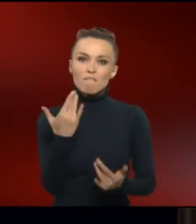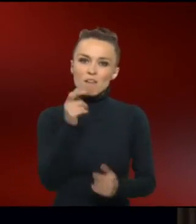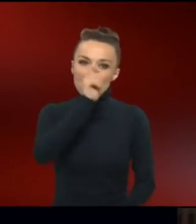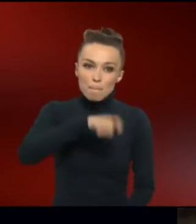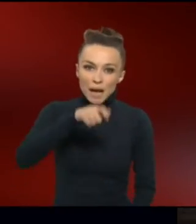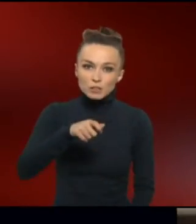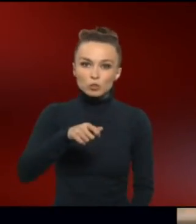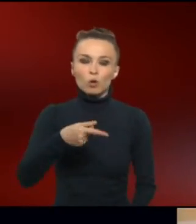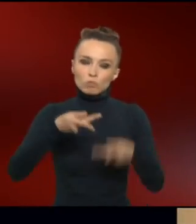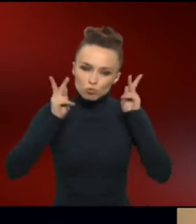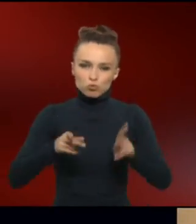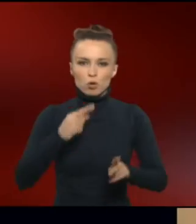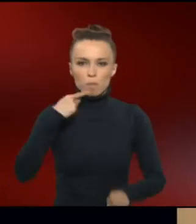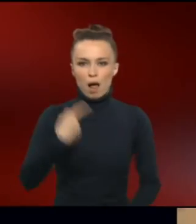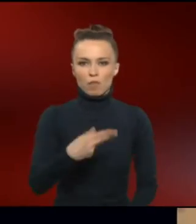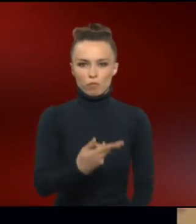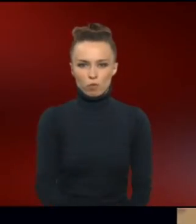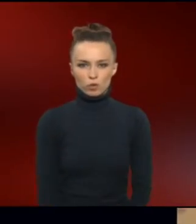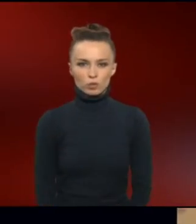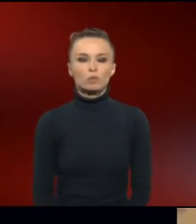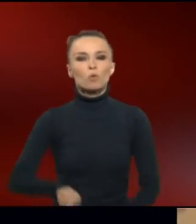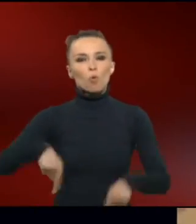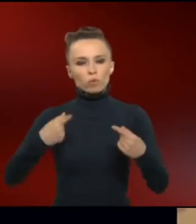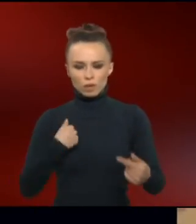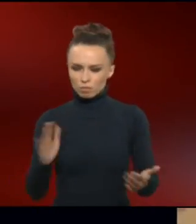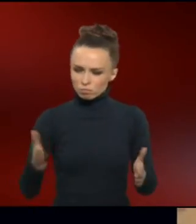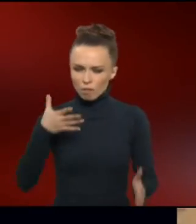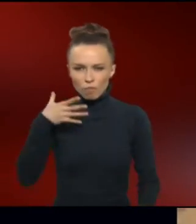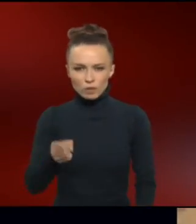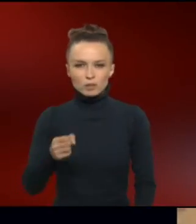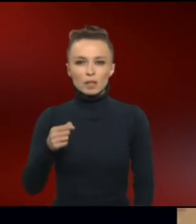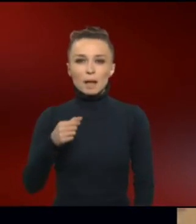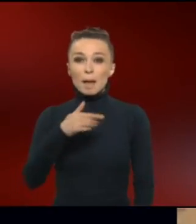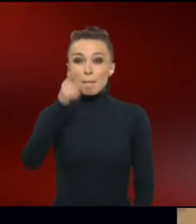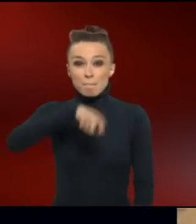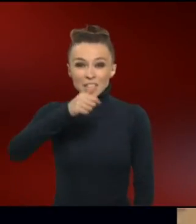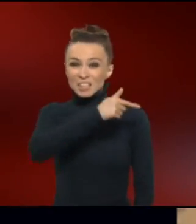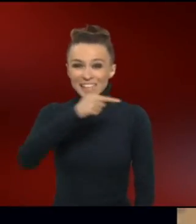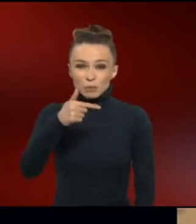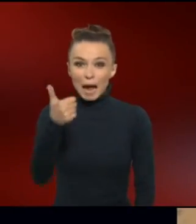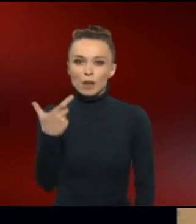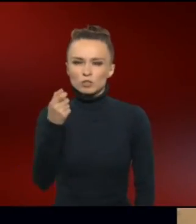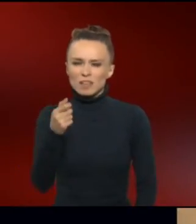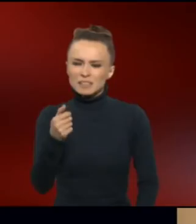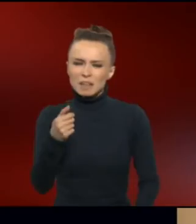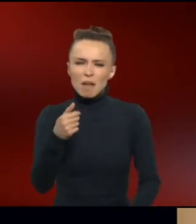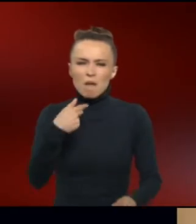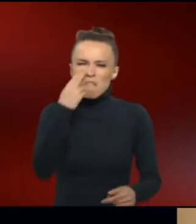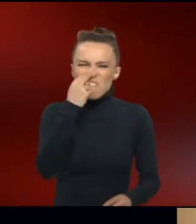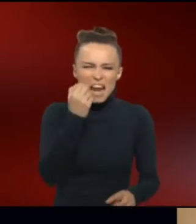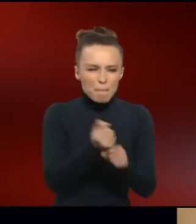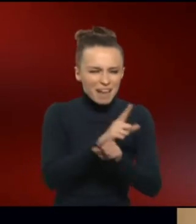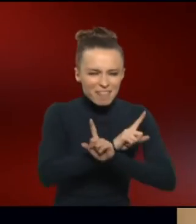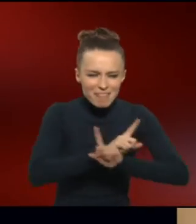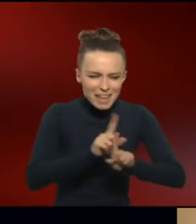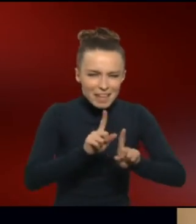Personen haben die richtige Anzahl genannt. Und dann stellen wir fest, dass Menschen mit Trisomie 21 nie einen Fehler machen, bei Mengen, die